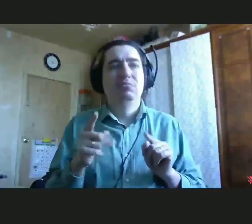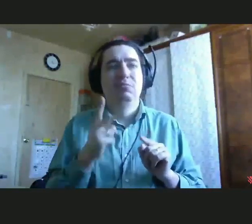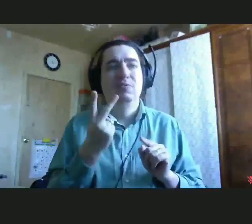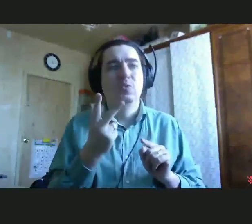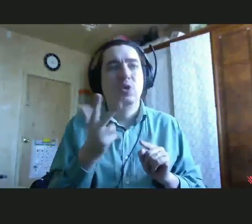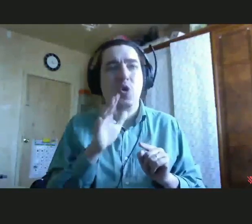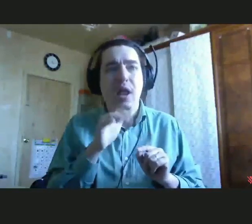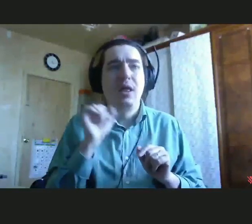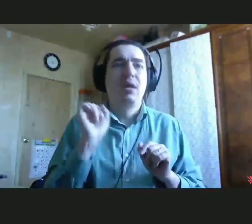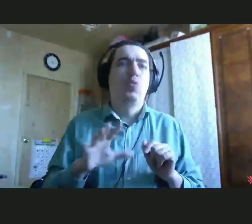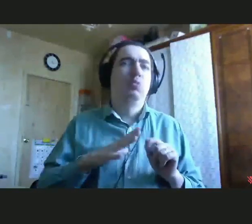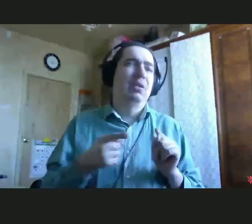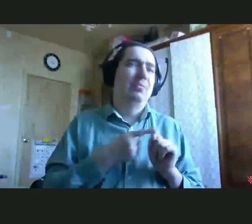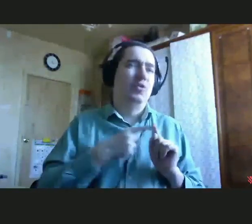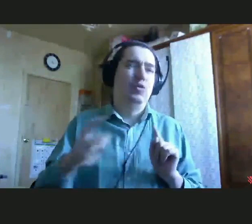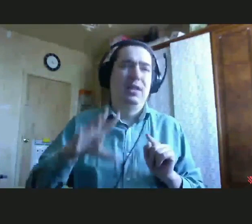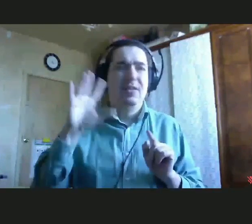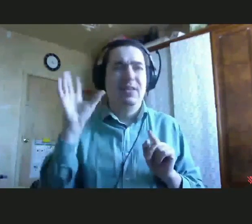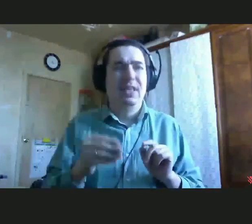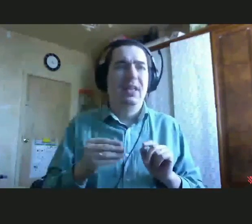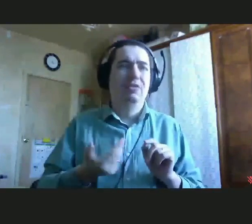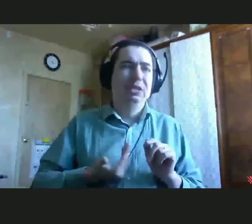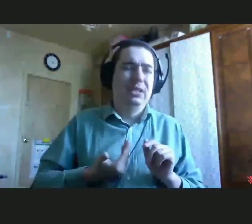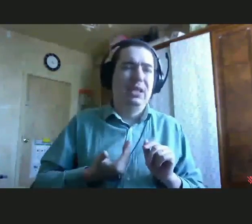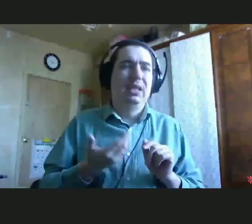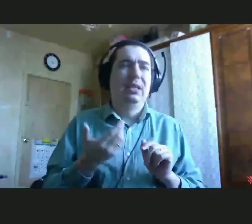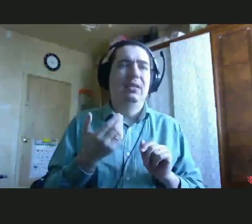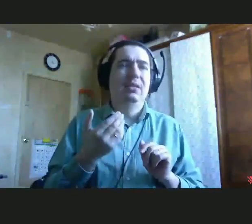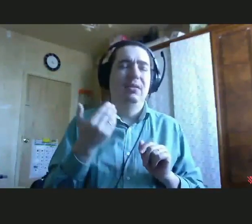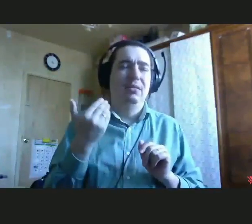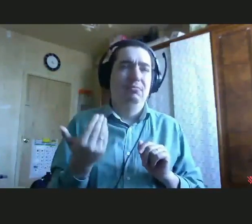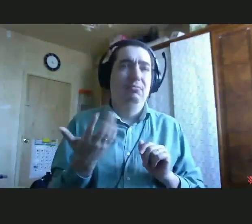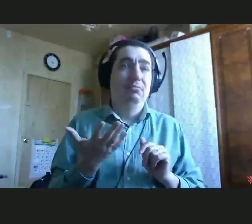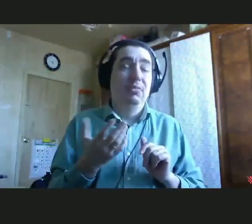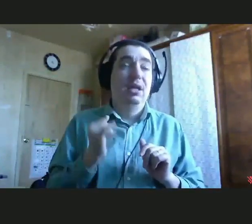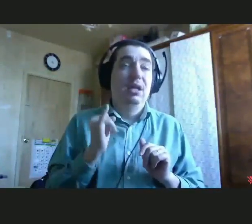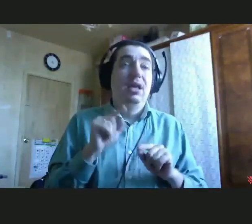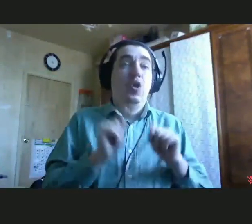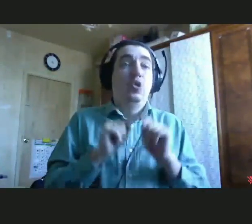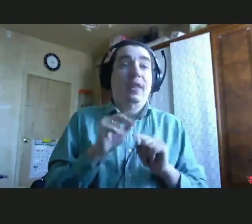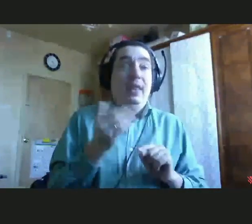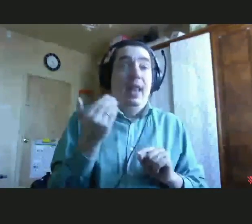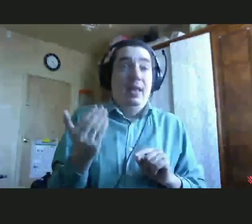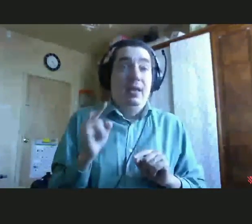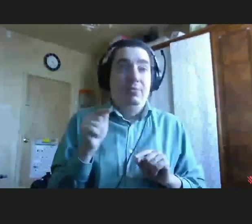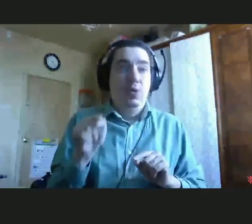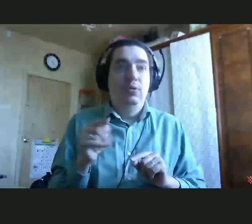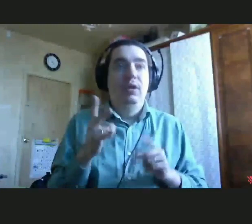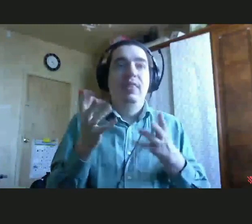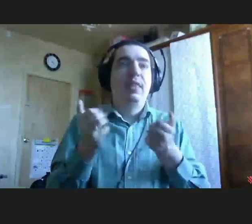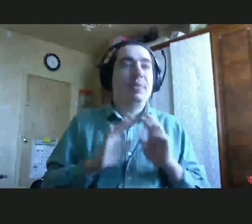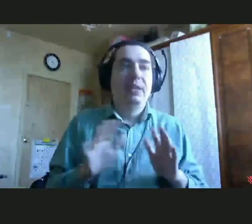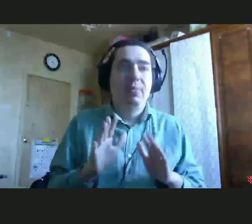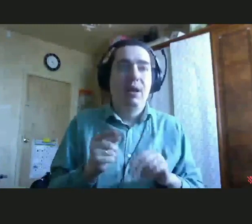жизни ребенка с инвалидностью, что его родители не принимают диагноз, отрицают этот диагноз и делают все